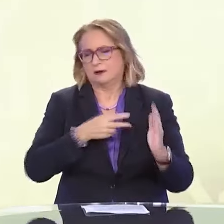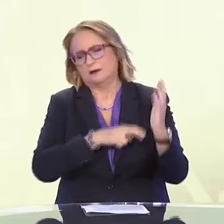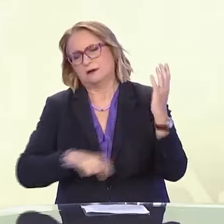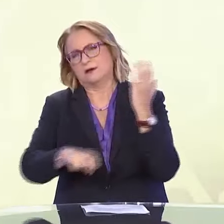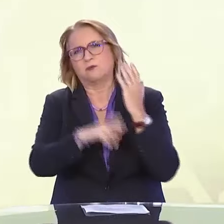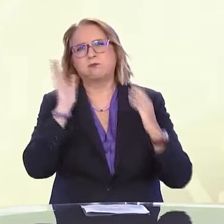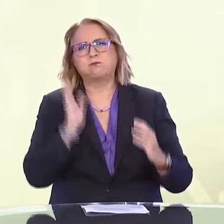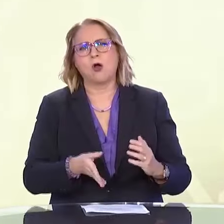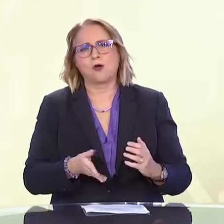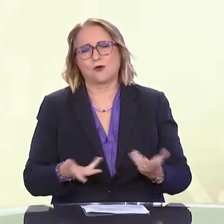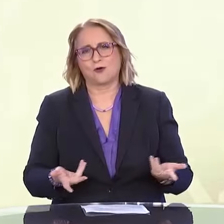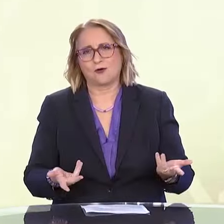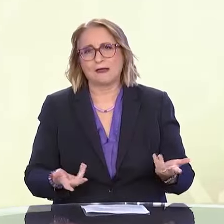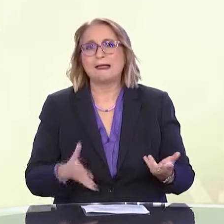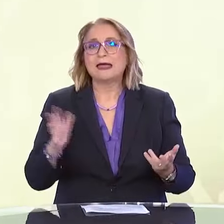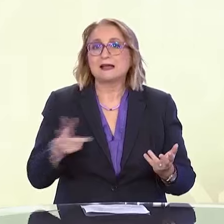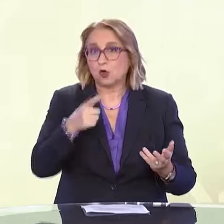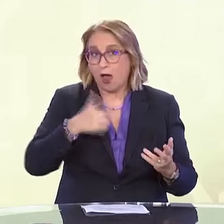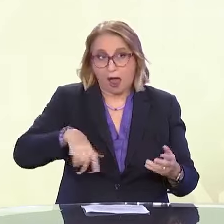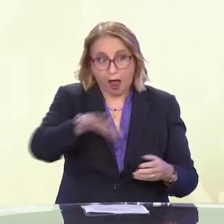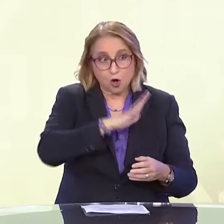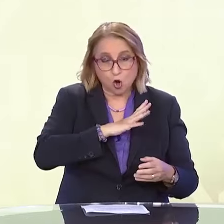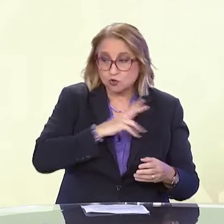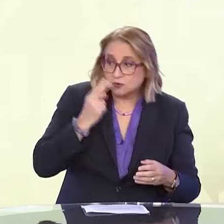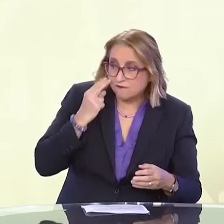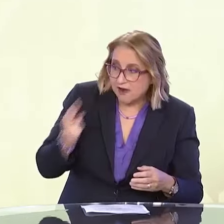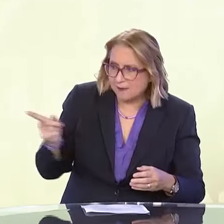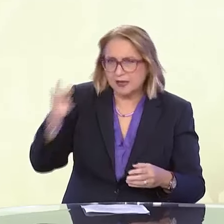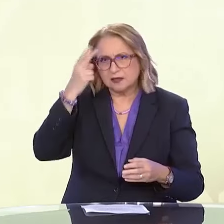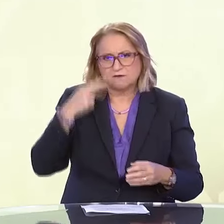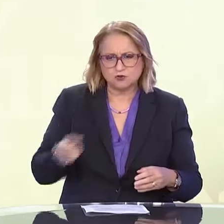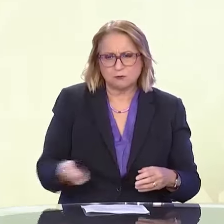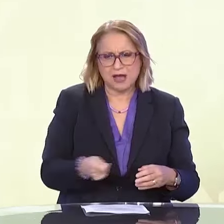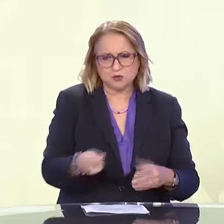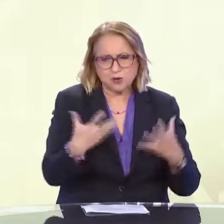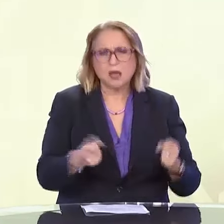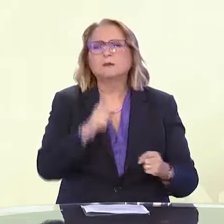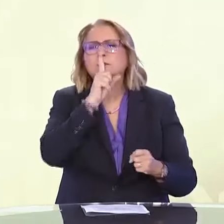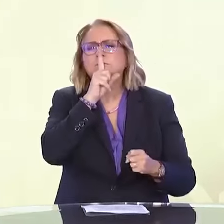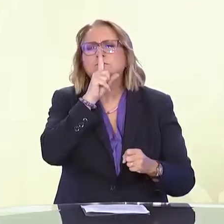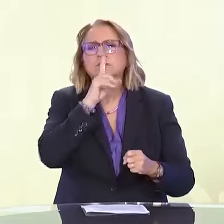βλέπουμε ότι το τυφλό άτομο είναι προσανατολισμένο και ασφαλές, δεν χρειάζεται να επέμβουμε.